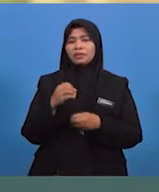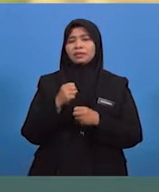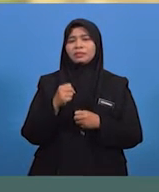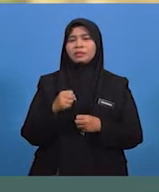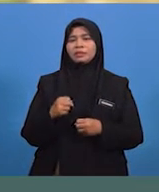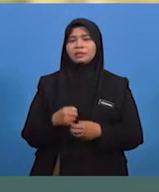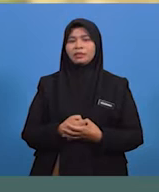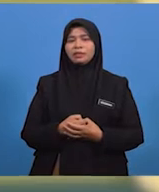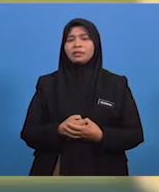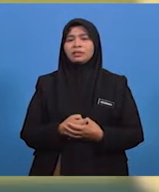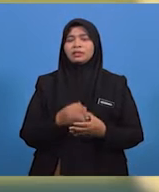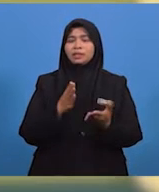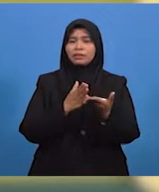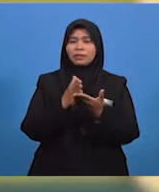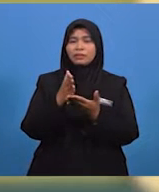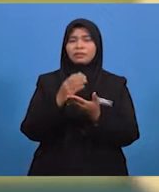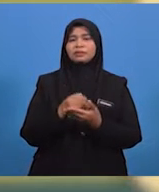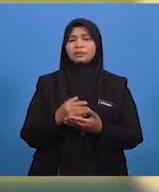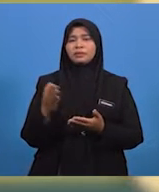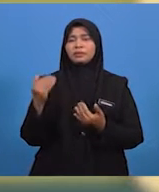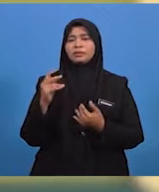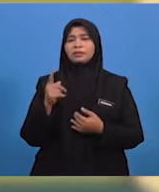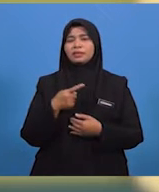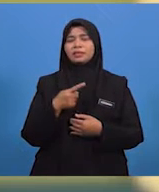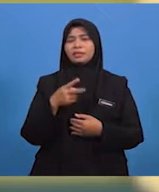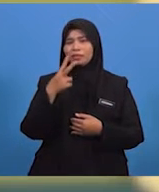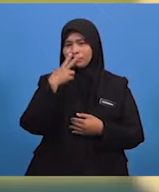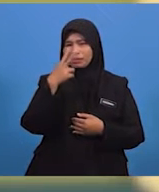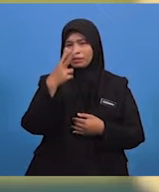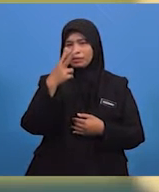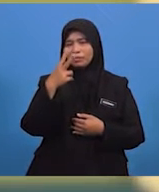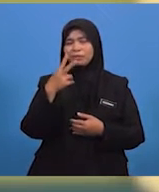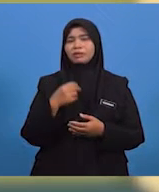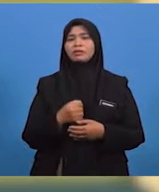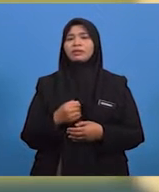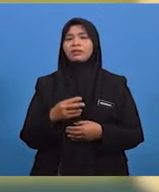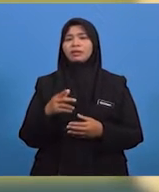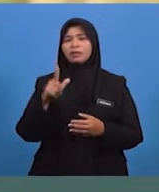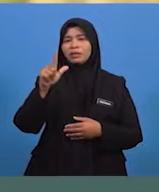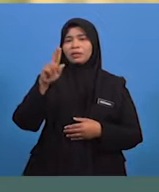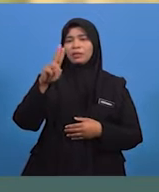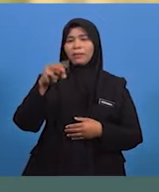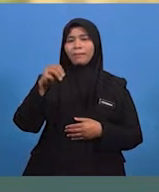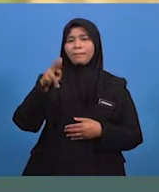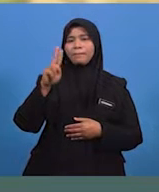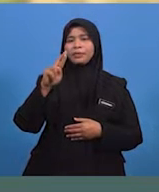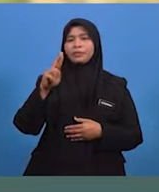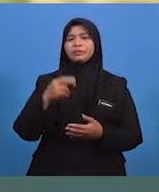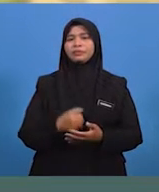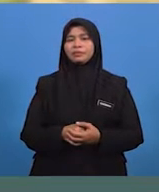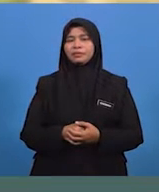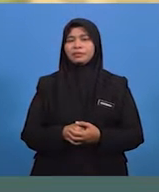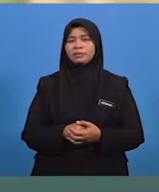cikgu sampaikan. Seterusnya, mari kita lihat proses aliran lumpur pula. Murid-murid,